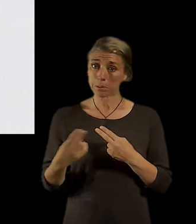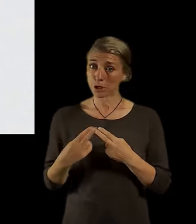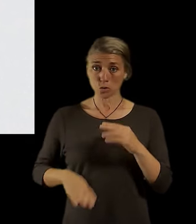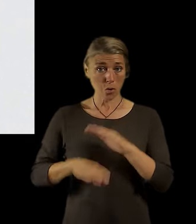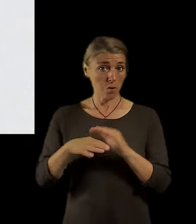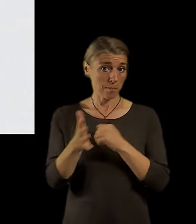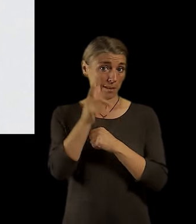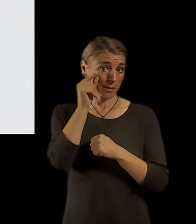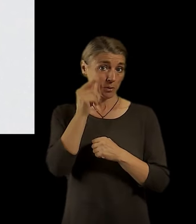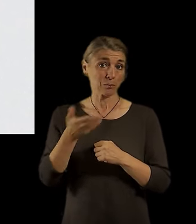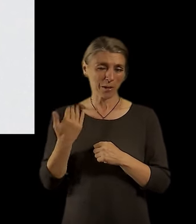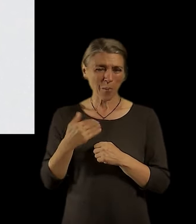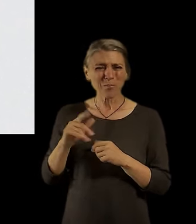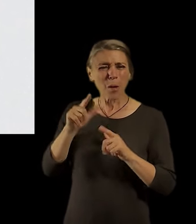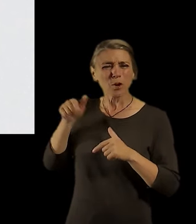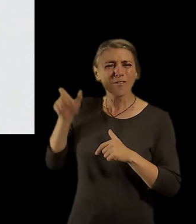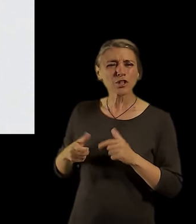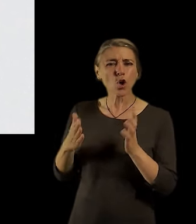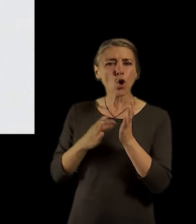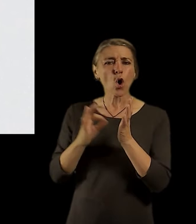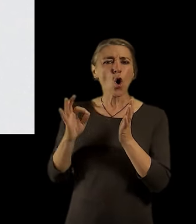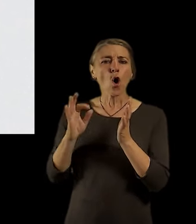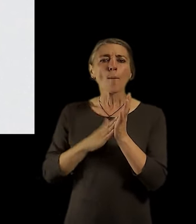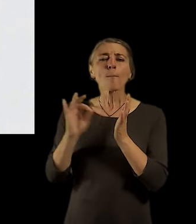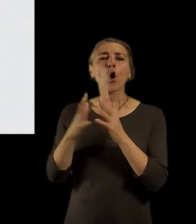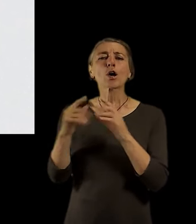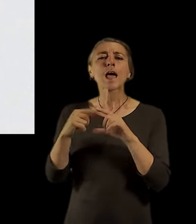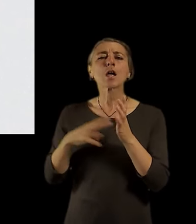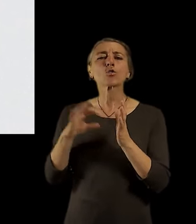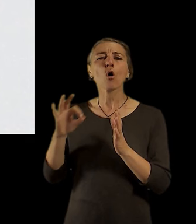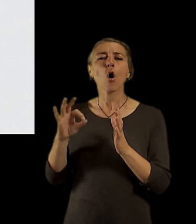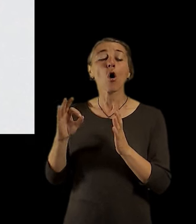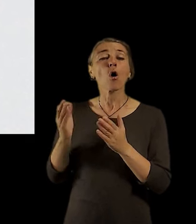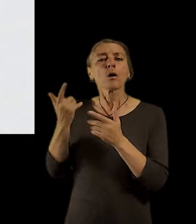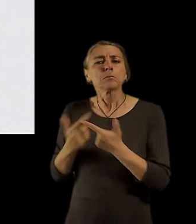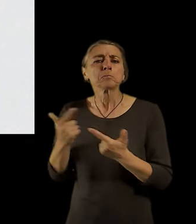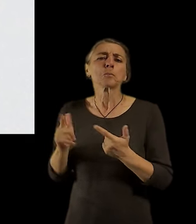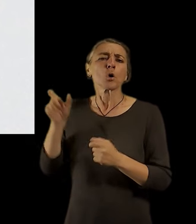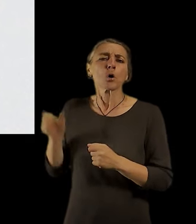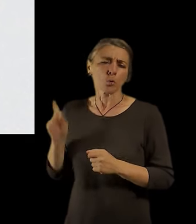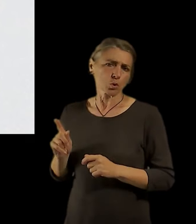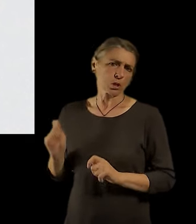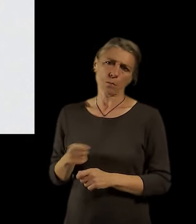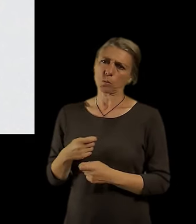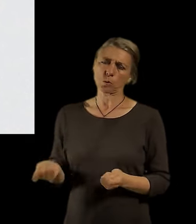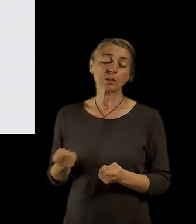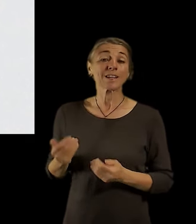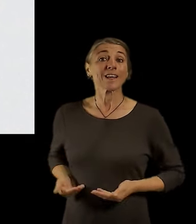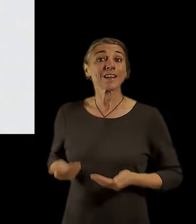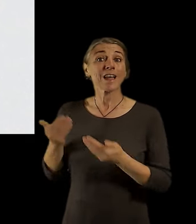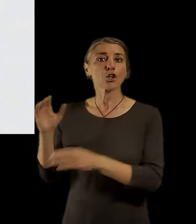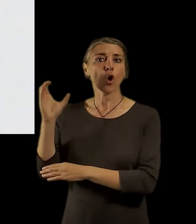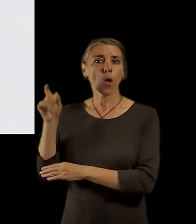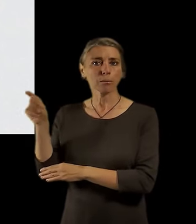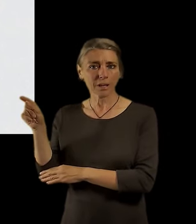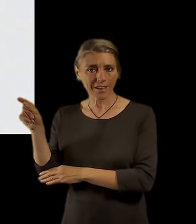Pana profesora Morena, asi nemusím představovat, pánové to zvládli přede mnou, jenom doplním, že původem je z Kolumbie a teď